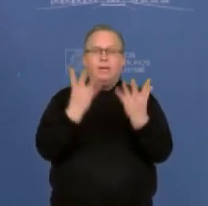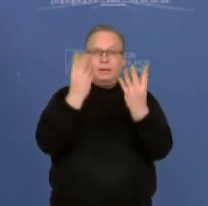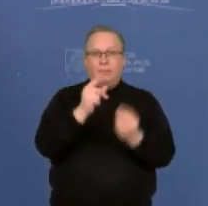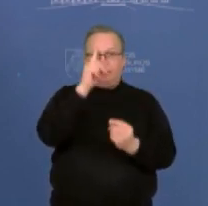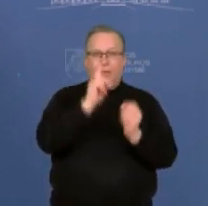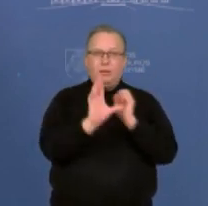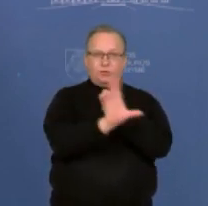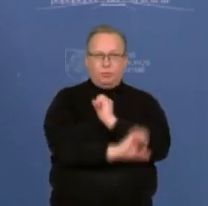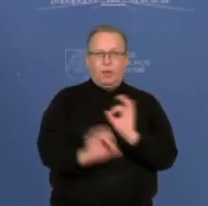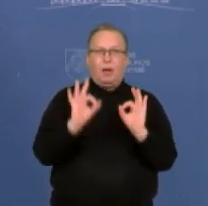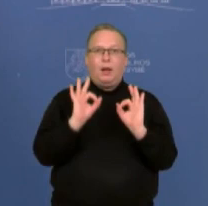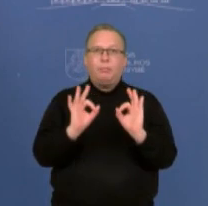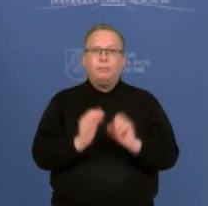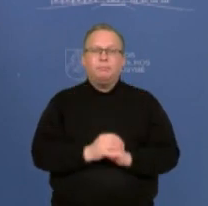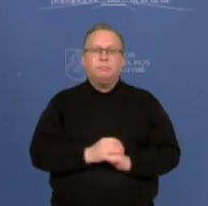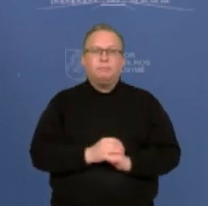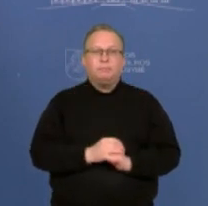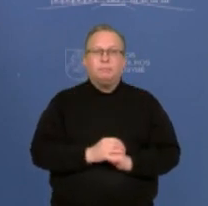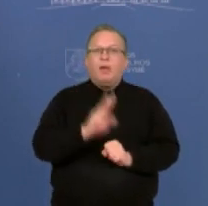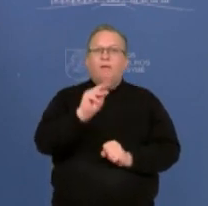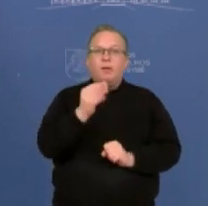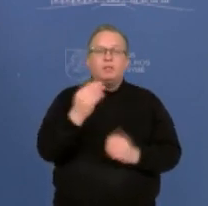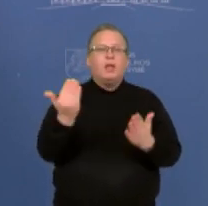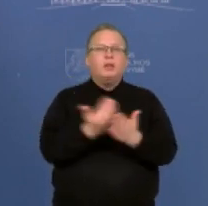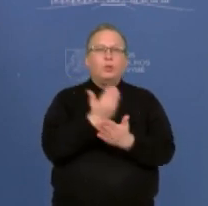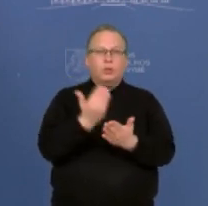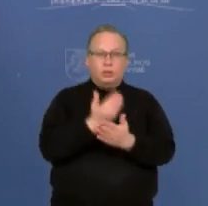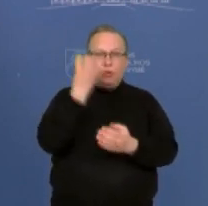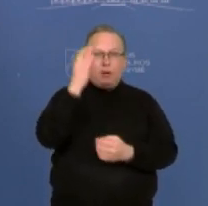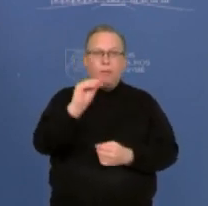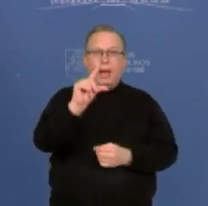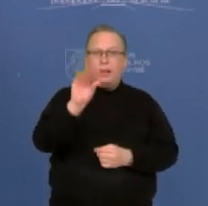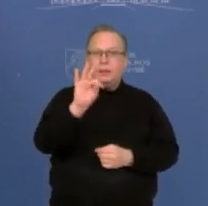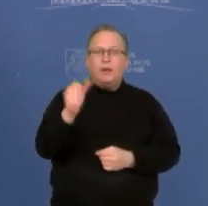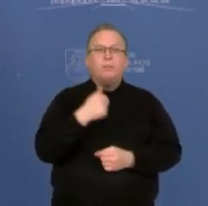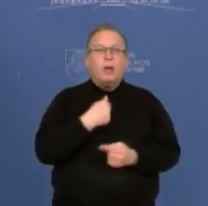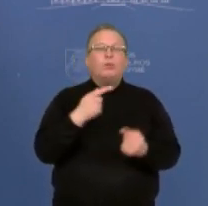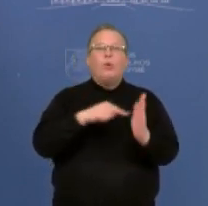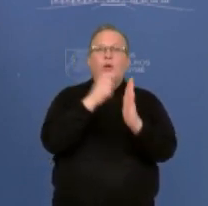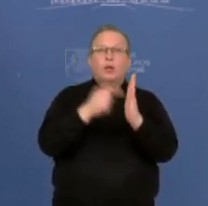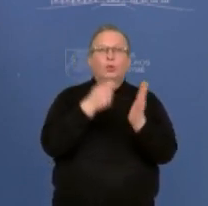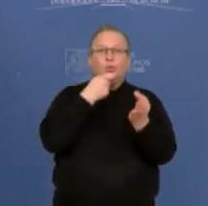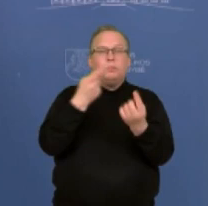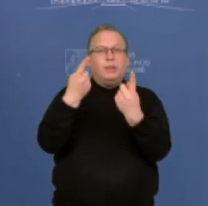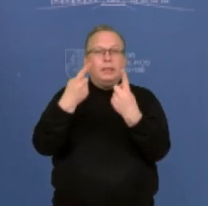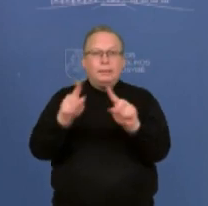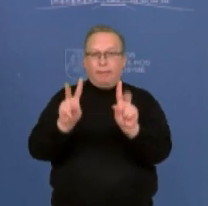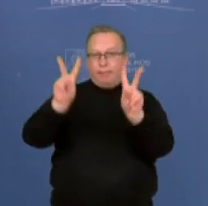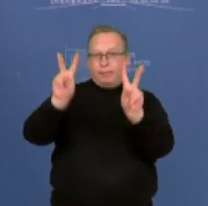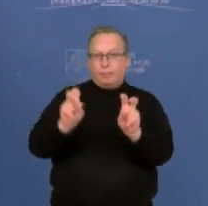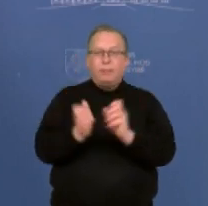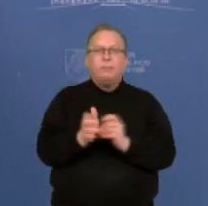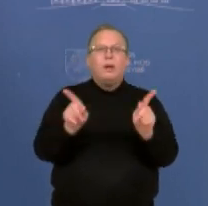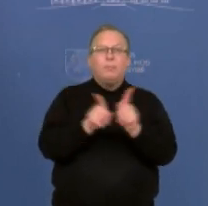pabaigai. Leonartas Matsikevičius, naujieno agentūra LTA. Mano klausimas, šiek tiek kita tema iš dalies. Kada